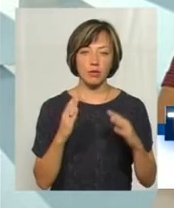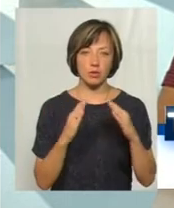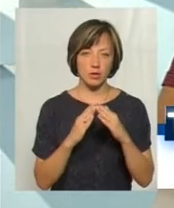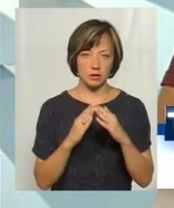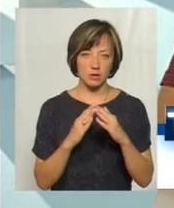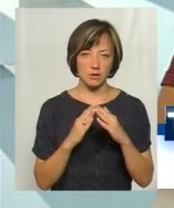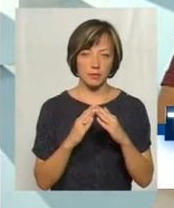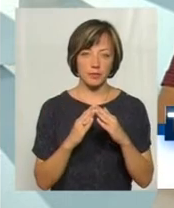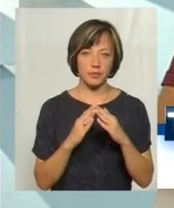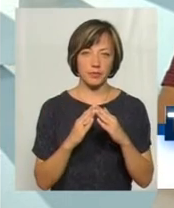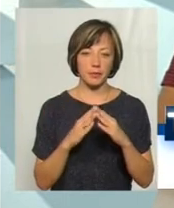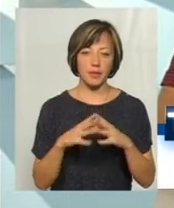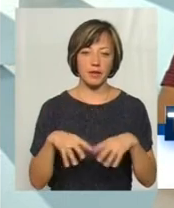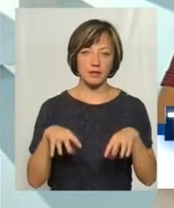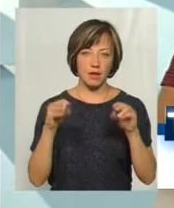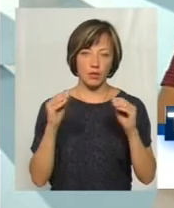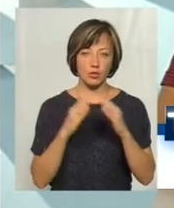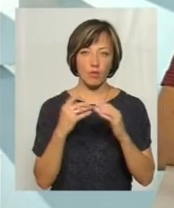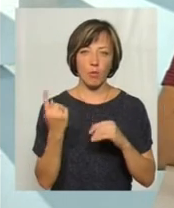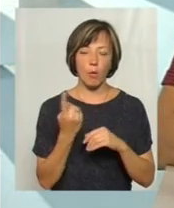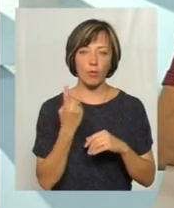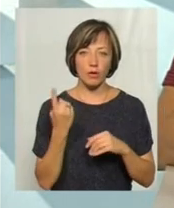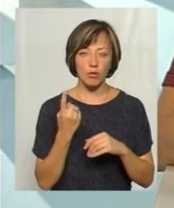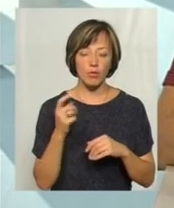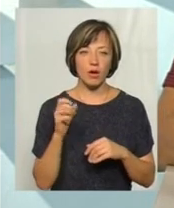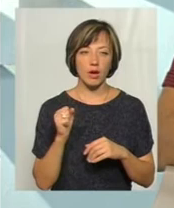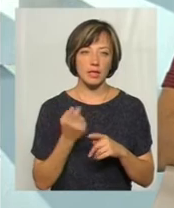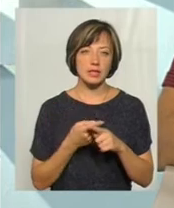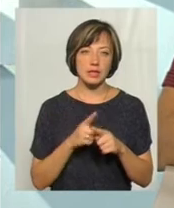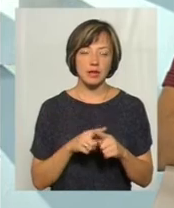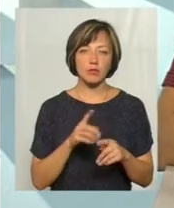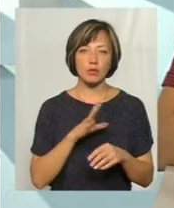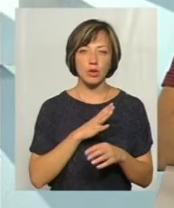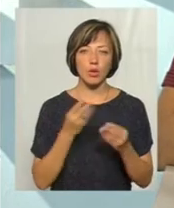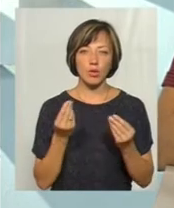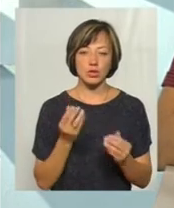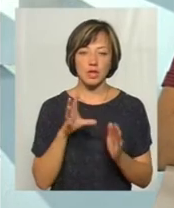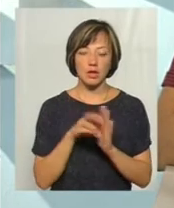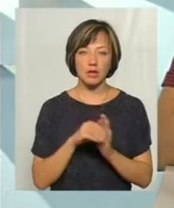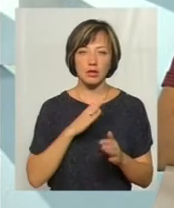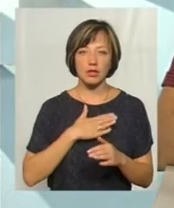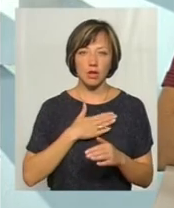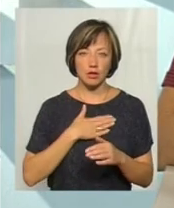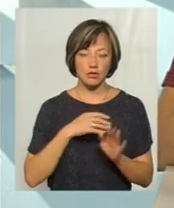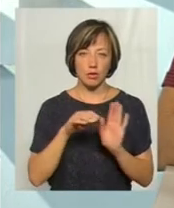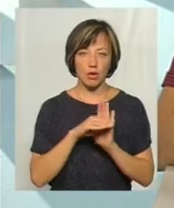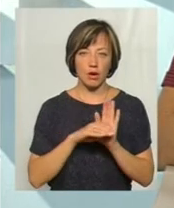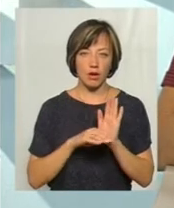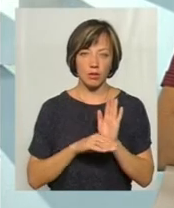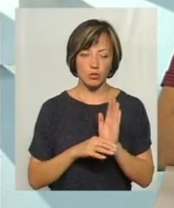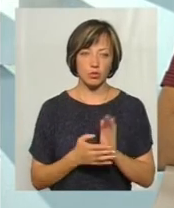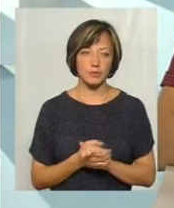будинковим обліком. Це були кошти, закладені в нашу інвестиційну програму.